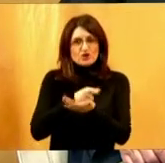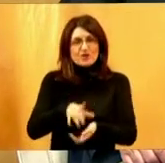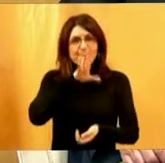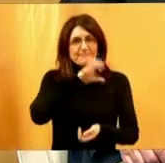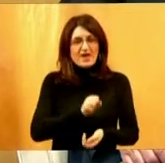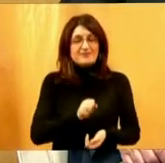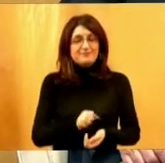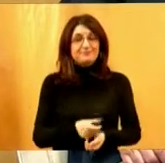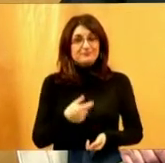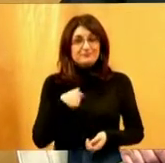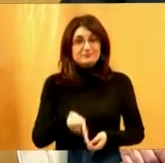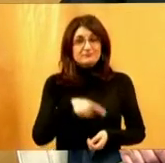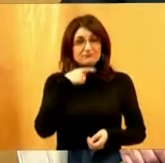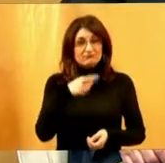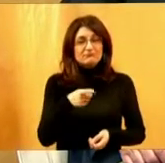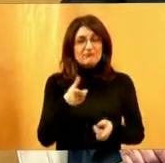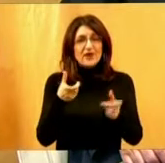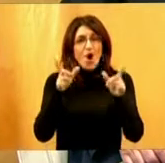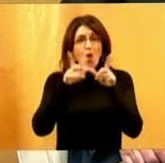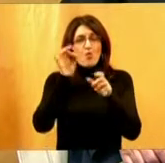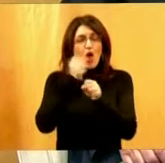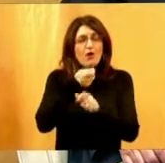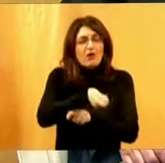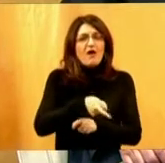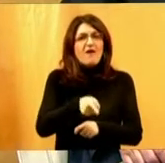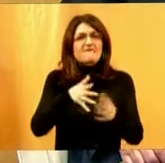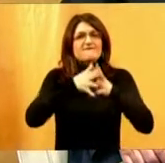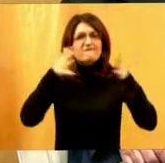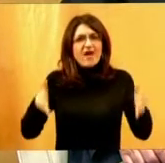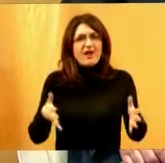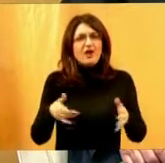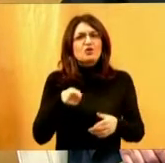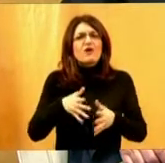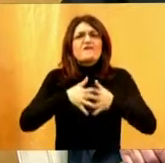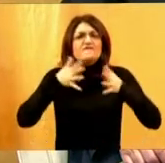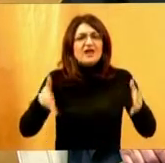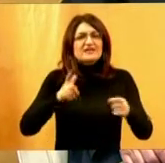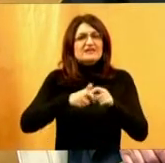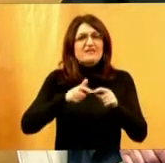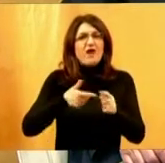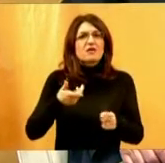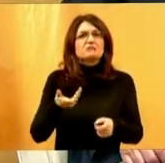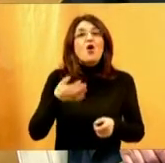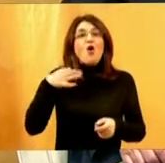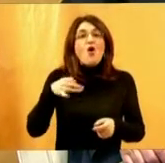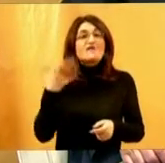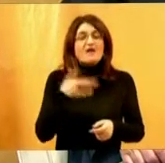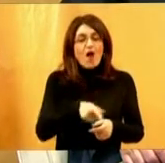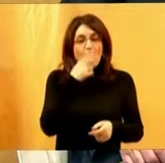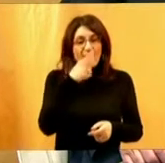Kad sam rekla da je ulog velik i da je toliko velik zavisno s kojeg stajališta ga